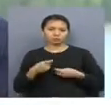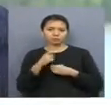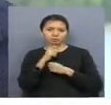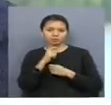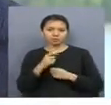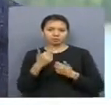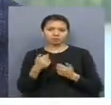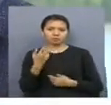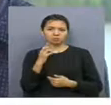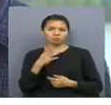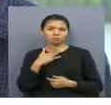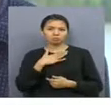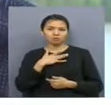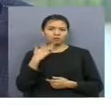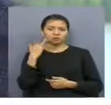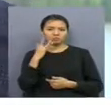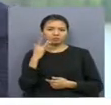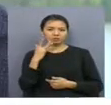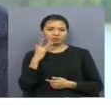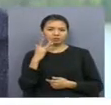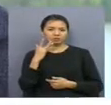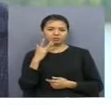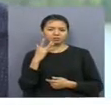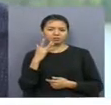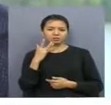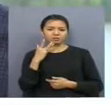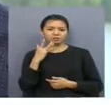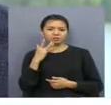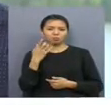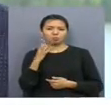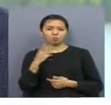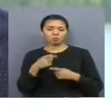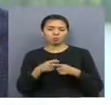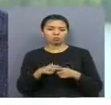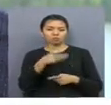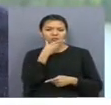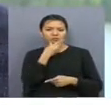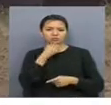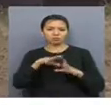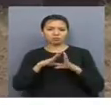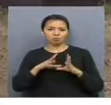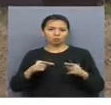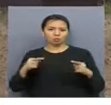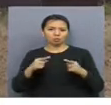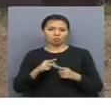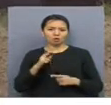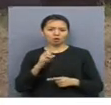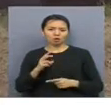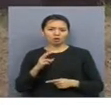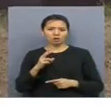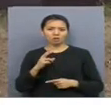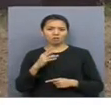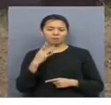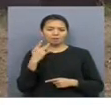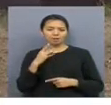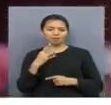болады. Бұрабай маған ақштың солтүстік мен солтүстік шығысын есіме салатындай барлығы ұқсасын. Форум қортынсы бойынша